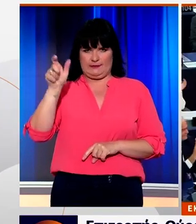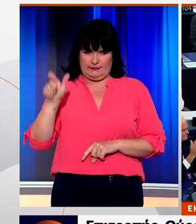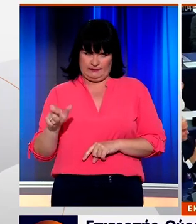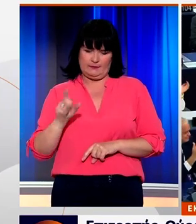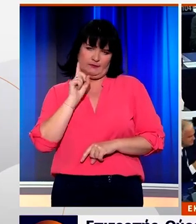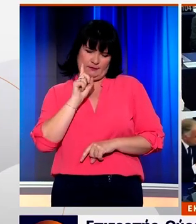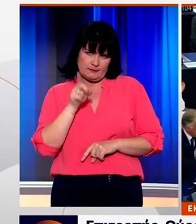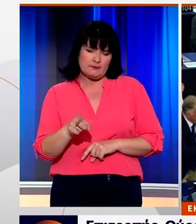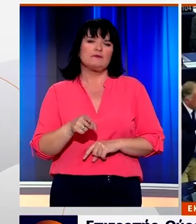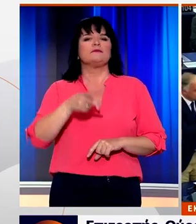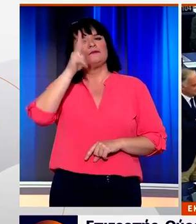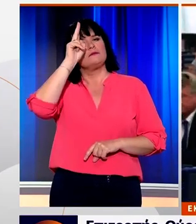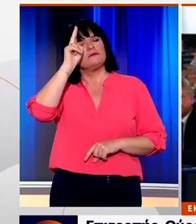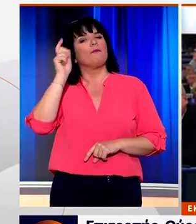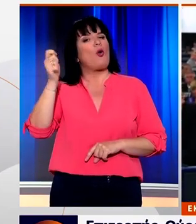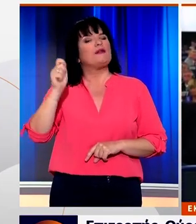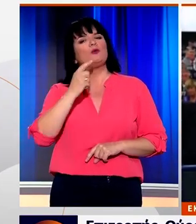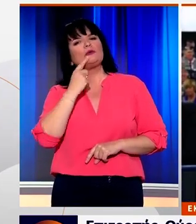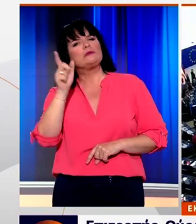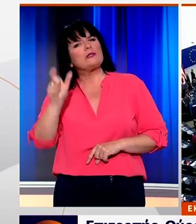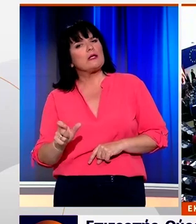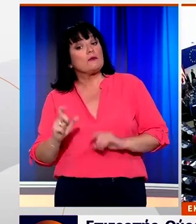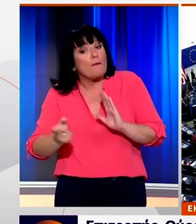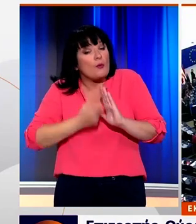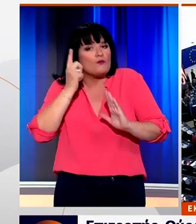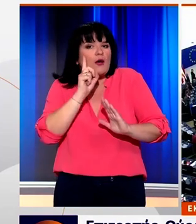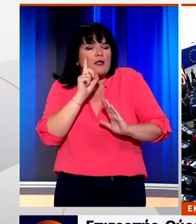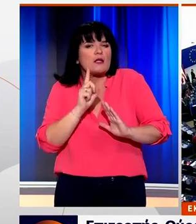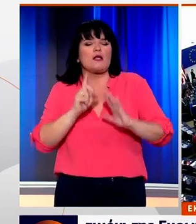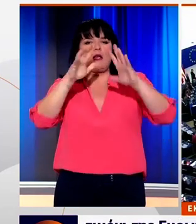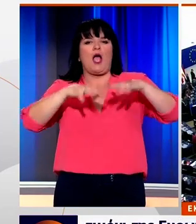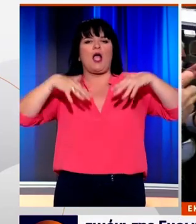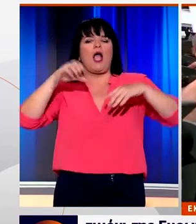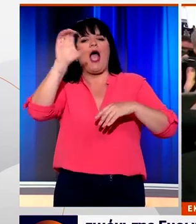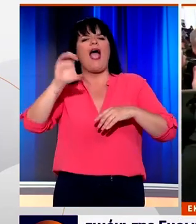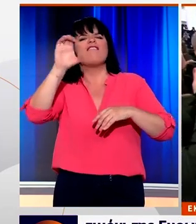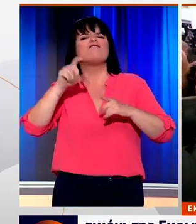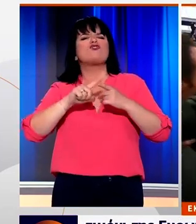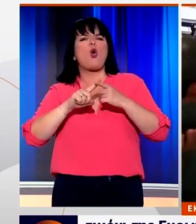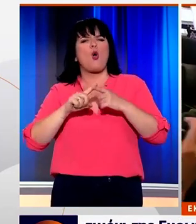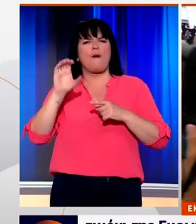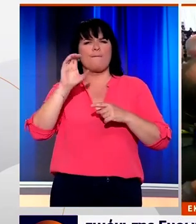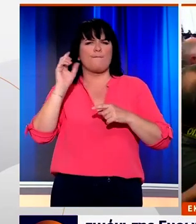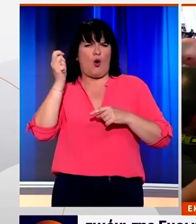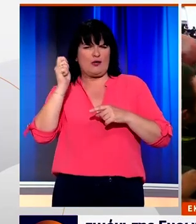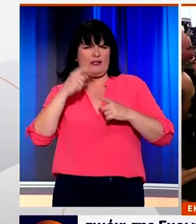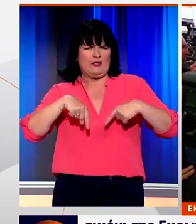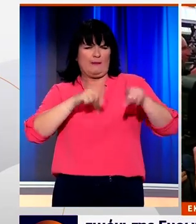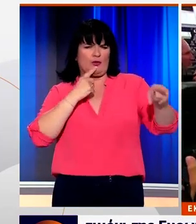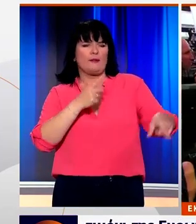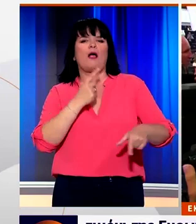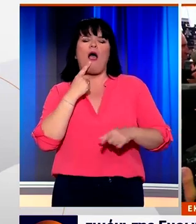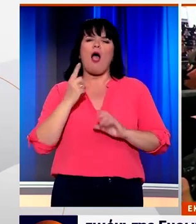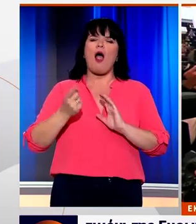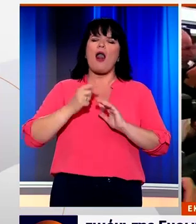Λάιεν. Η Γερμανίδα πολιτικός, η οποία γίνεται η πρώτη γυναίκα στο τιμόνι της Ευρωπαϊκής Επιτροπής, εμφανίστηκε ενωτική